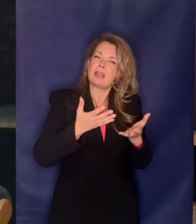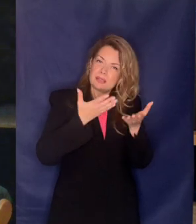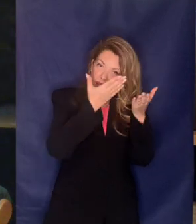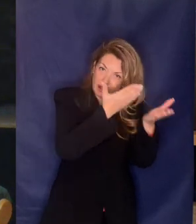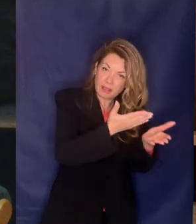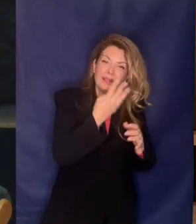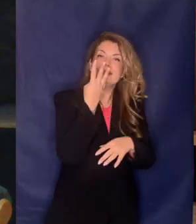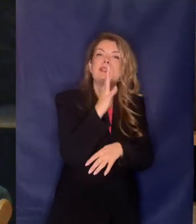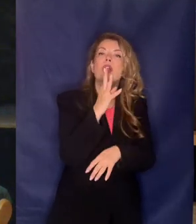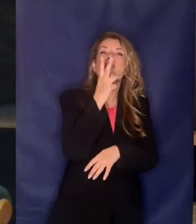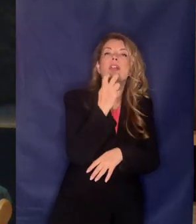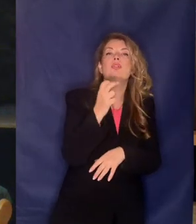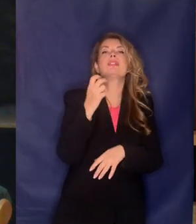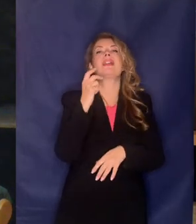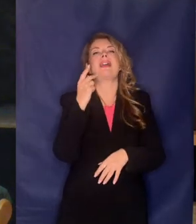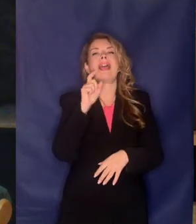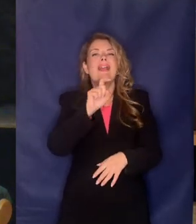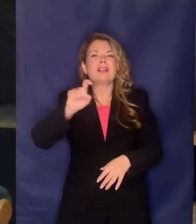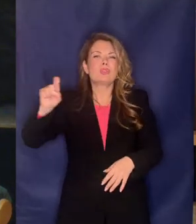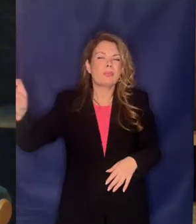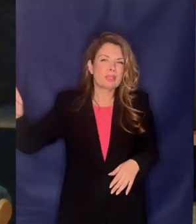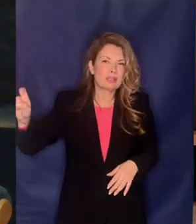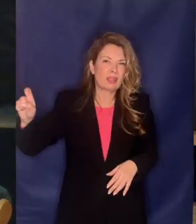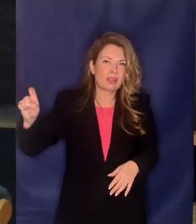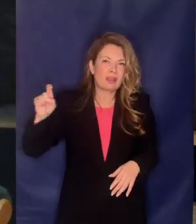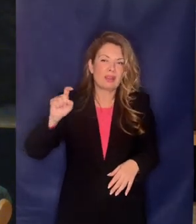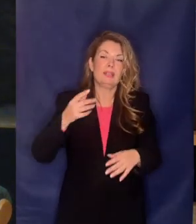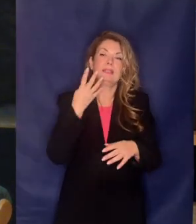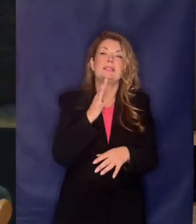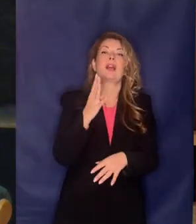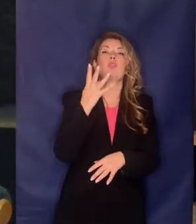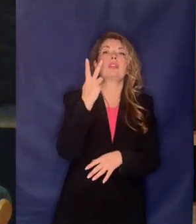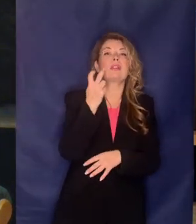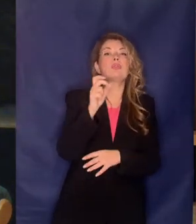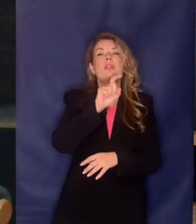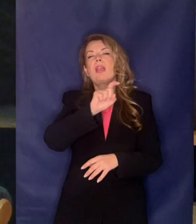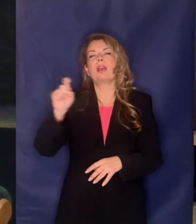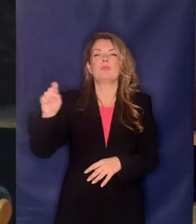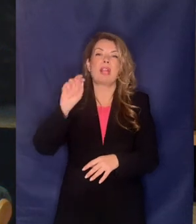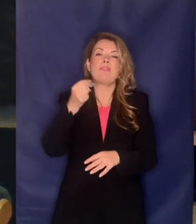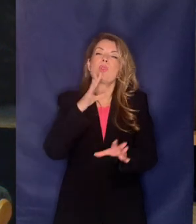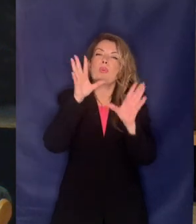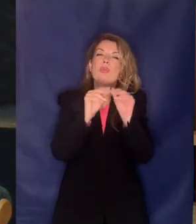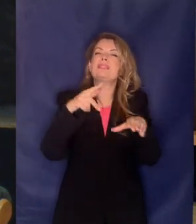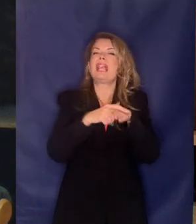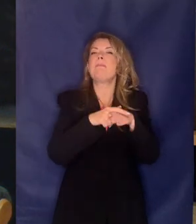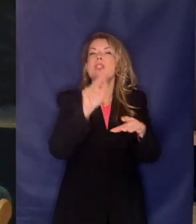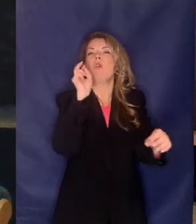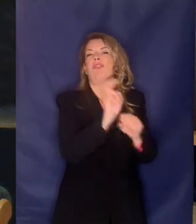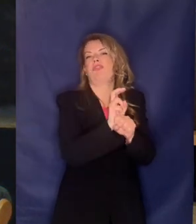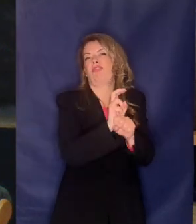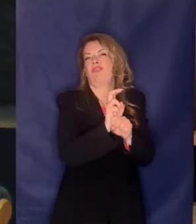420 εκατομμύρια ευρώ στα αποθεματικά της